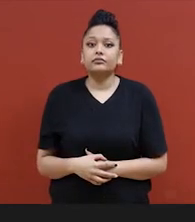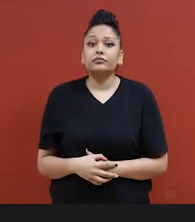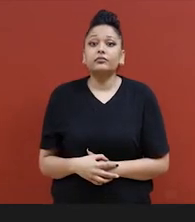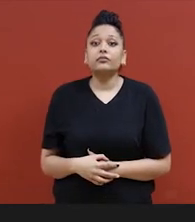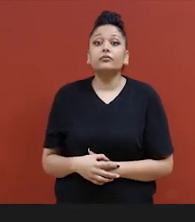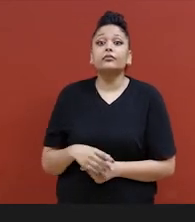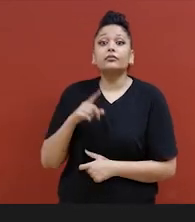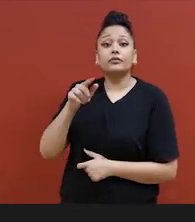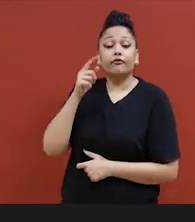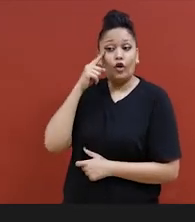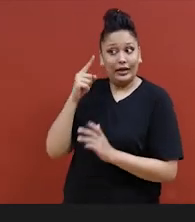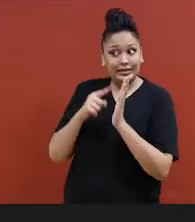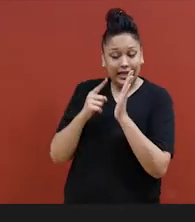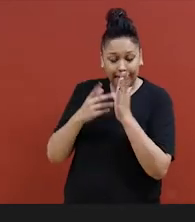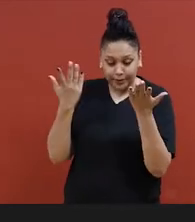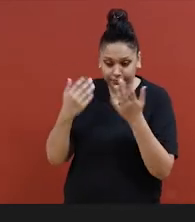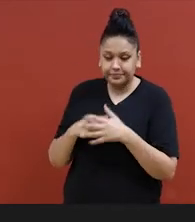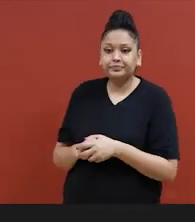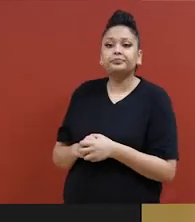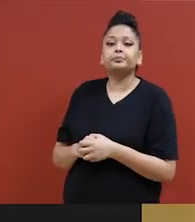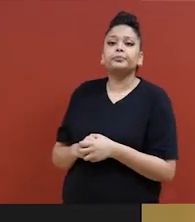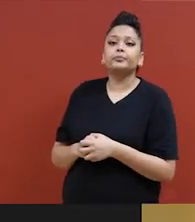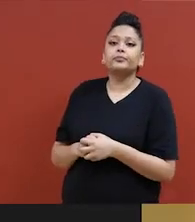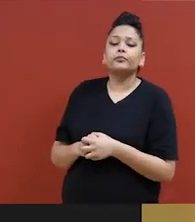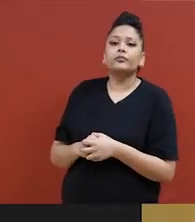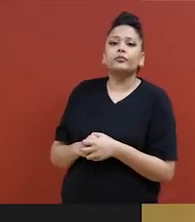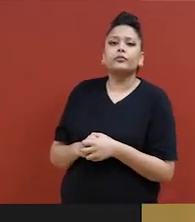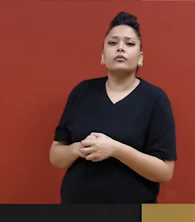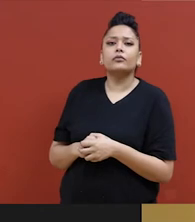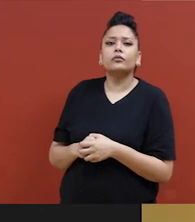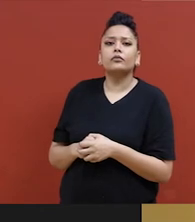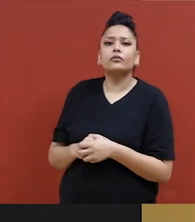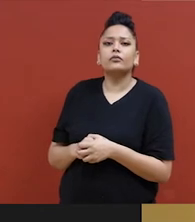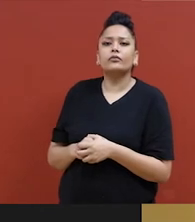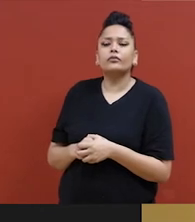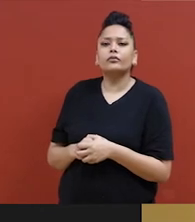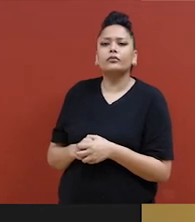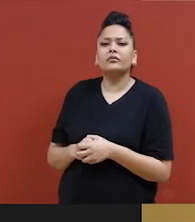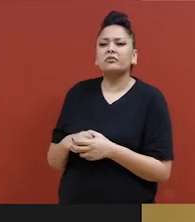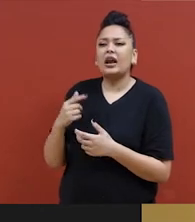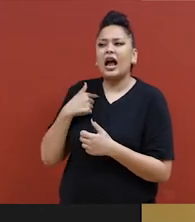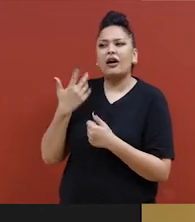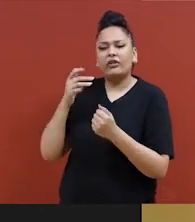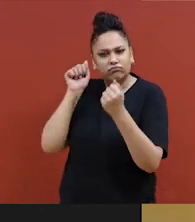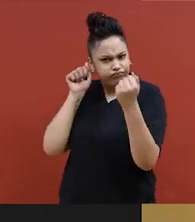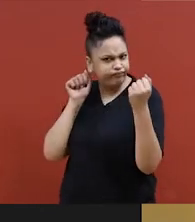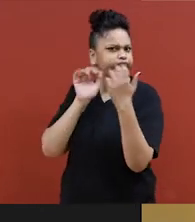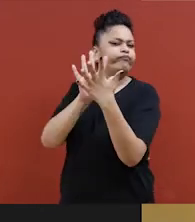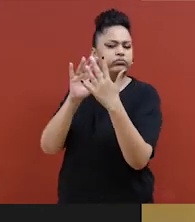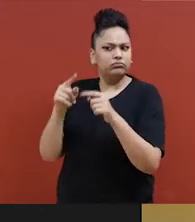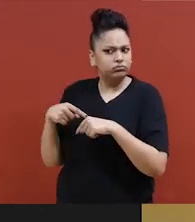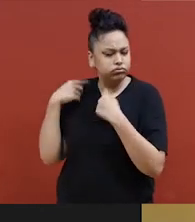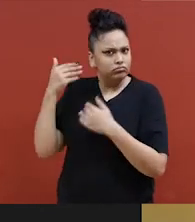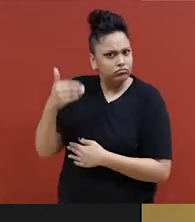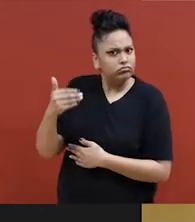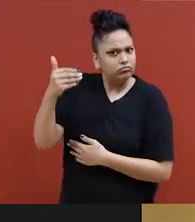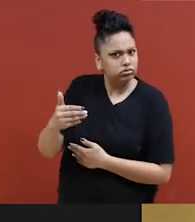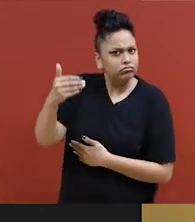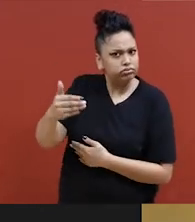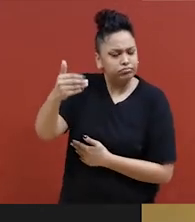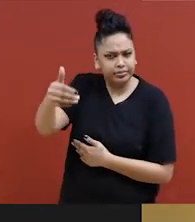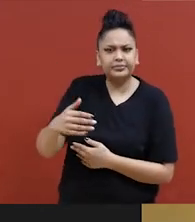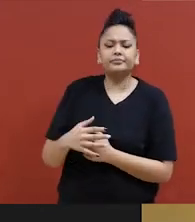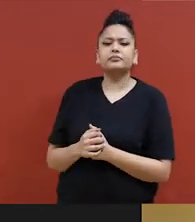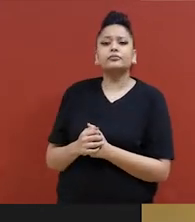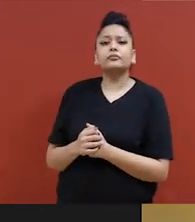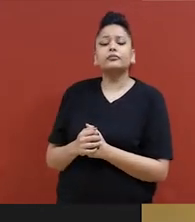Une autre situation à laquelle j'ai fait face à plusieurs reprises est lorsque des travailleurs de